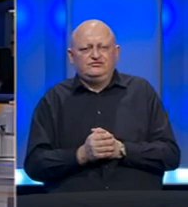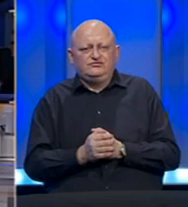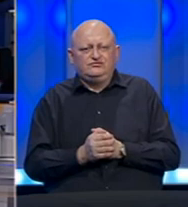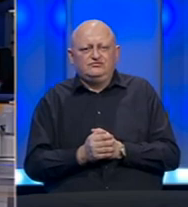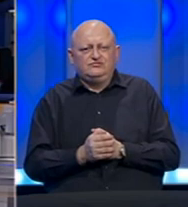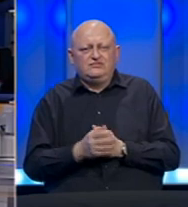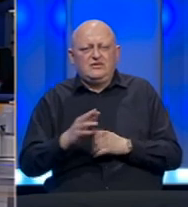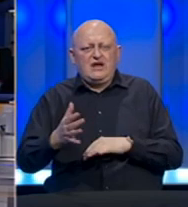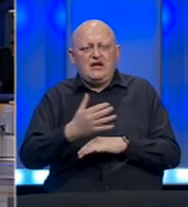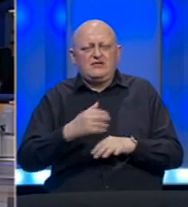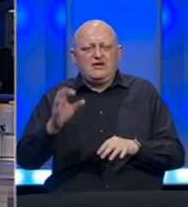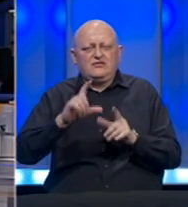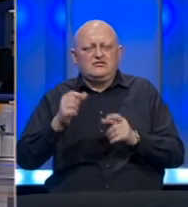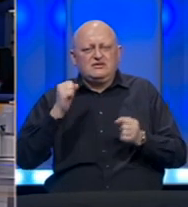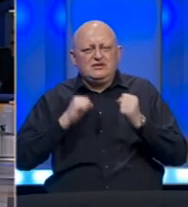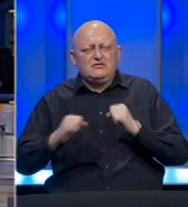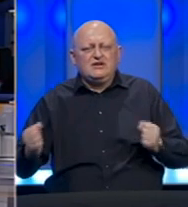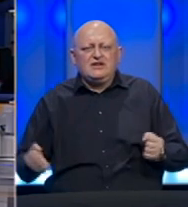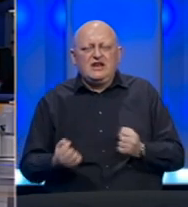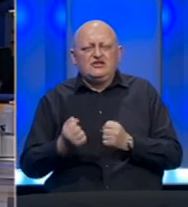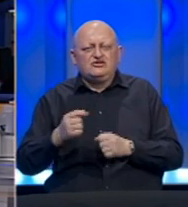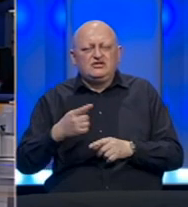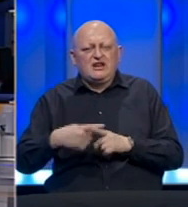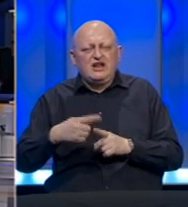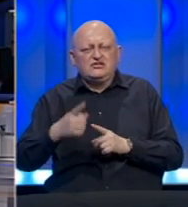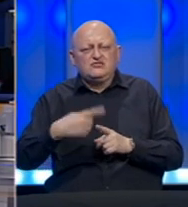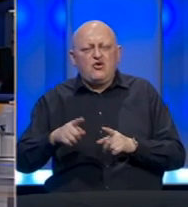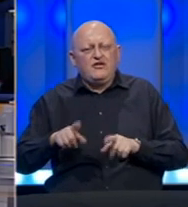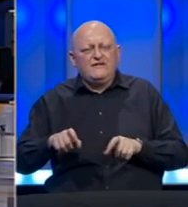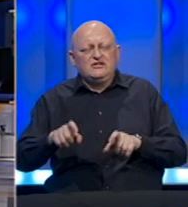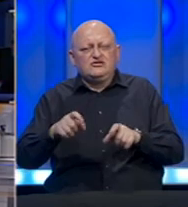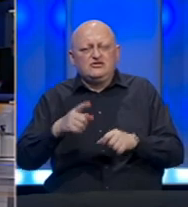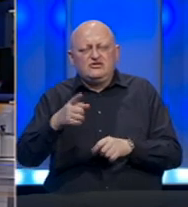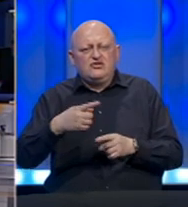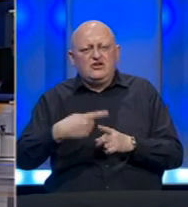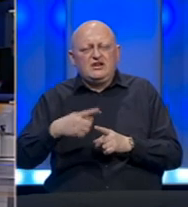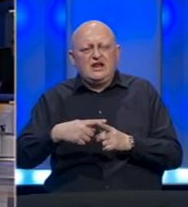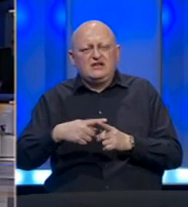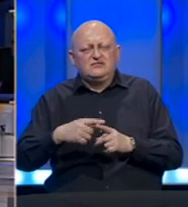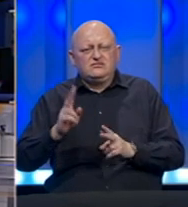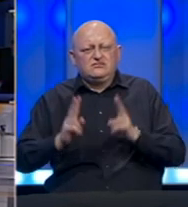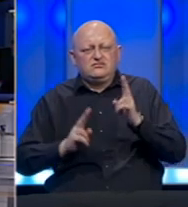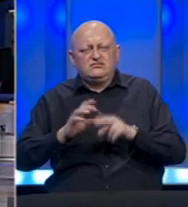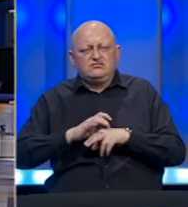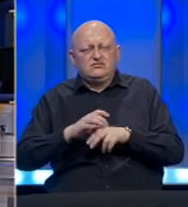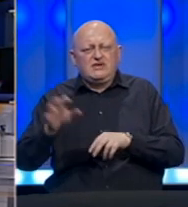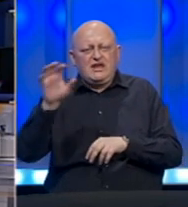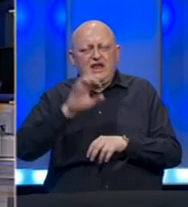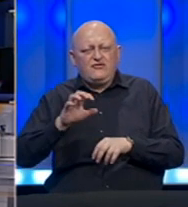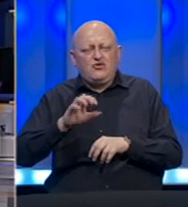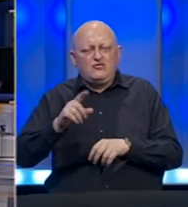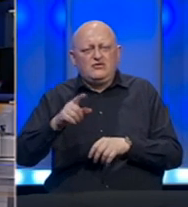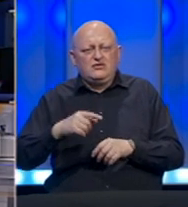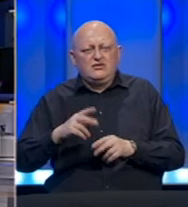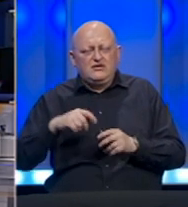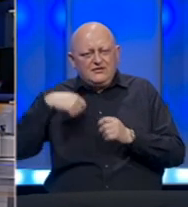Ekonomija Evropske unije trpi teške posljedice zbog pandemije koronavirusa. To je bio i razlog sastanka lidera Evropskog bloka održanog